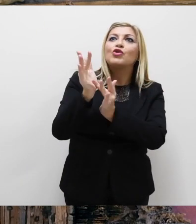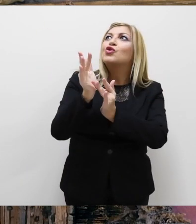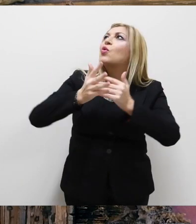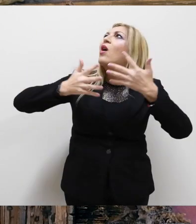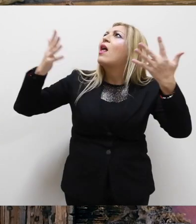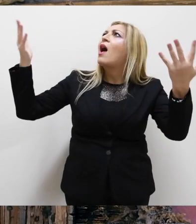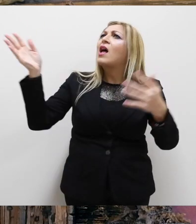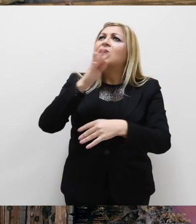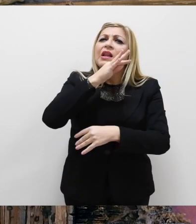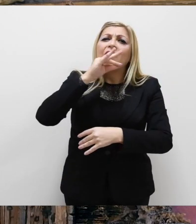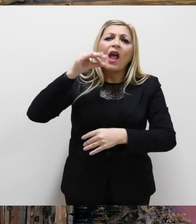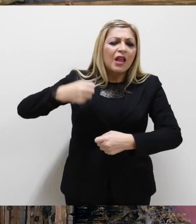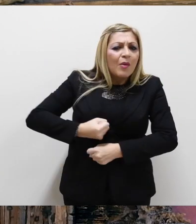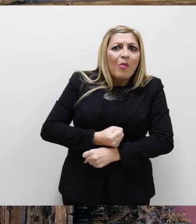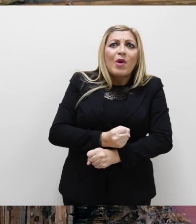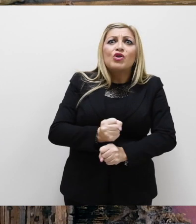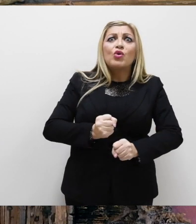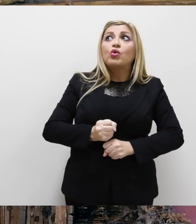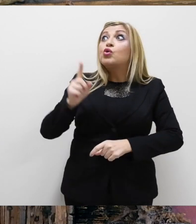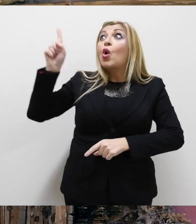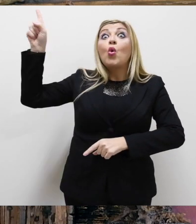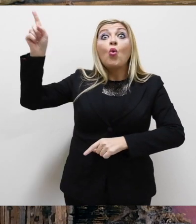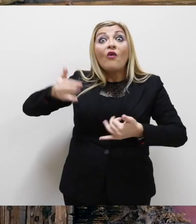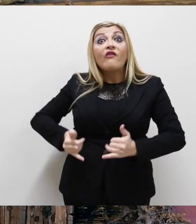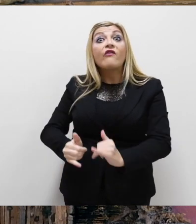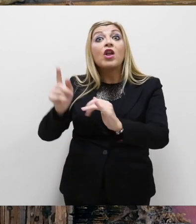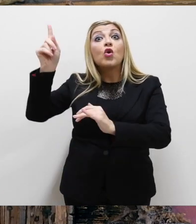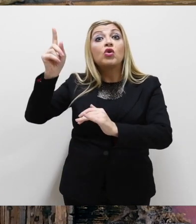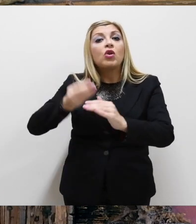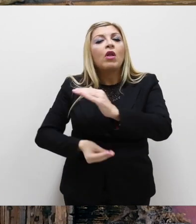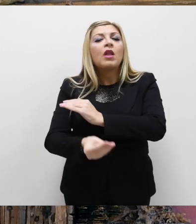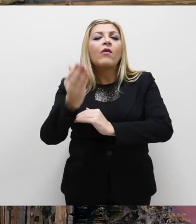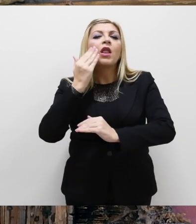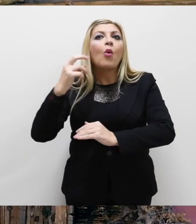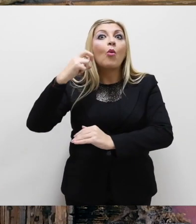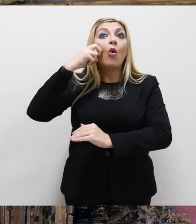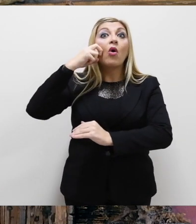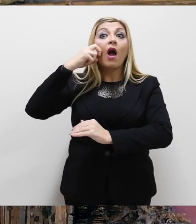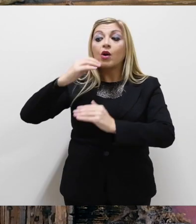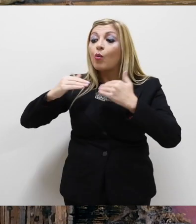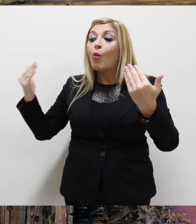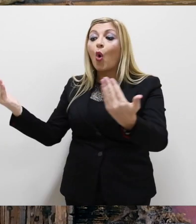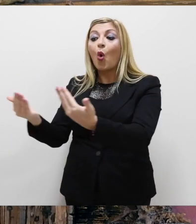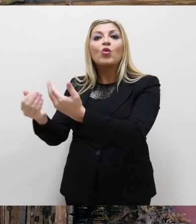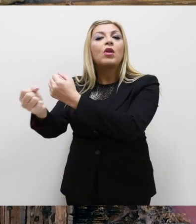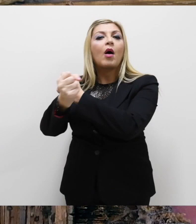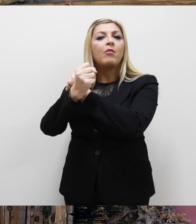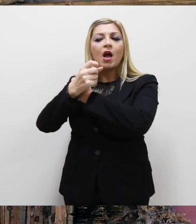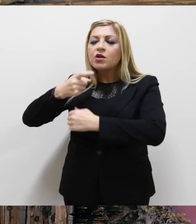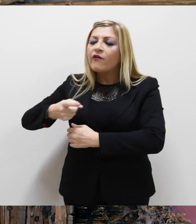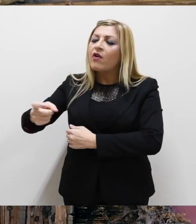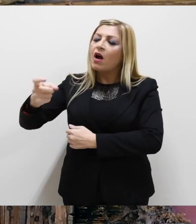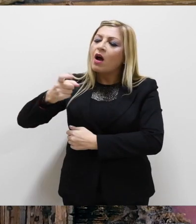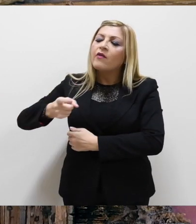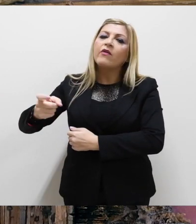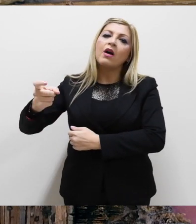immensamente tenero e misericordioso con cui Lui, il Figlio di Dio fatto uomo, continua ad abbracciare il